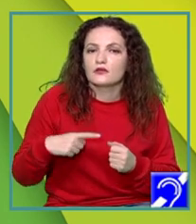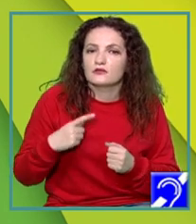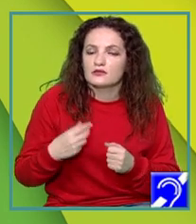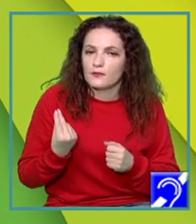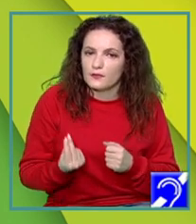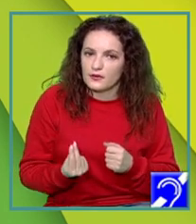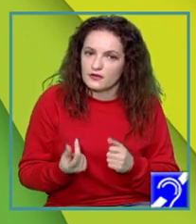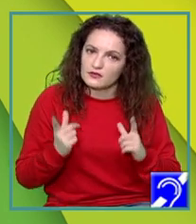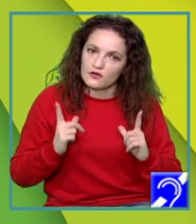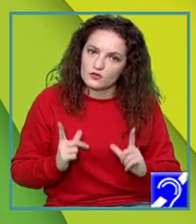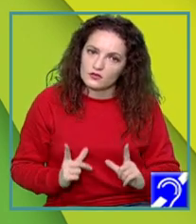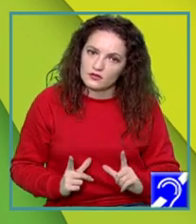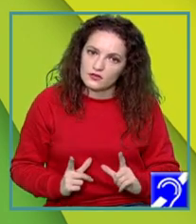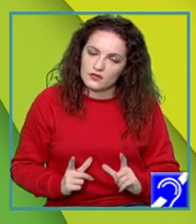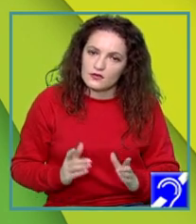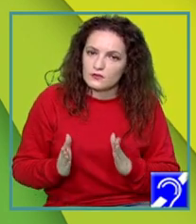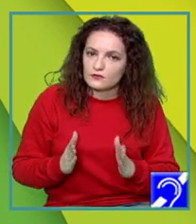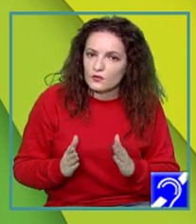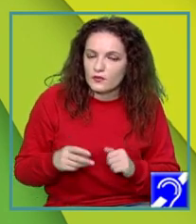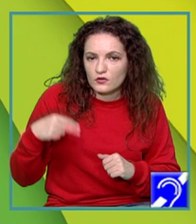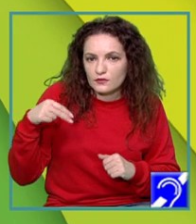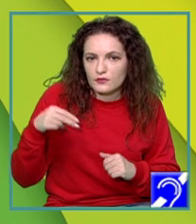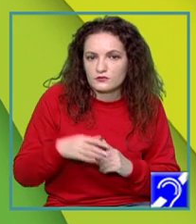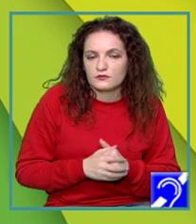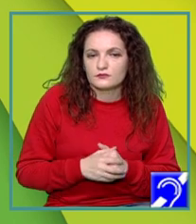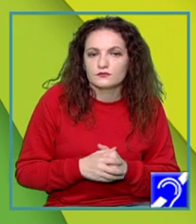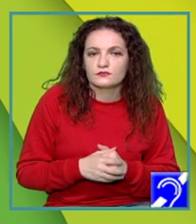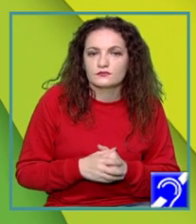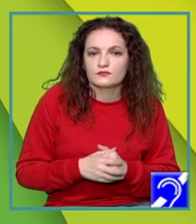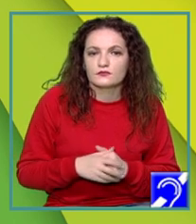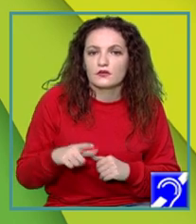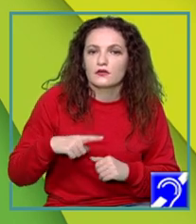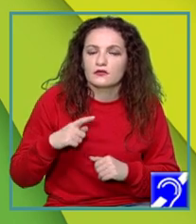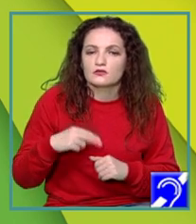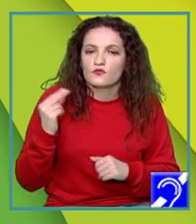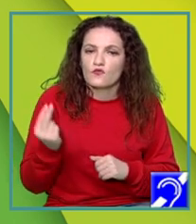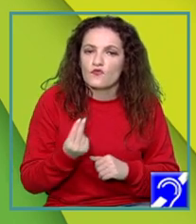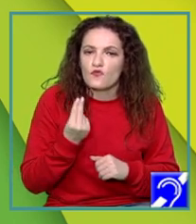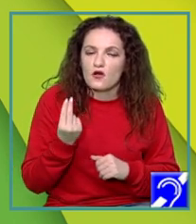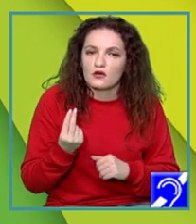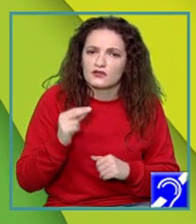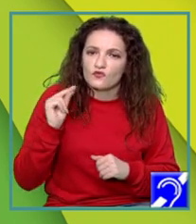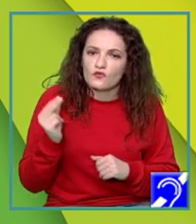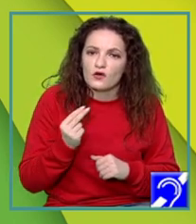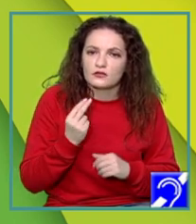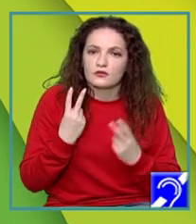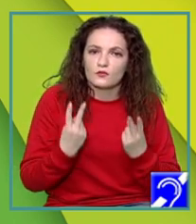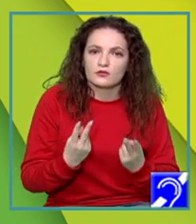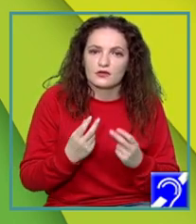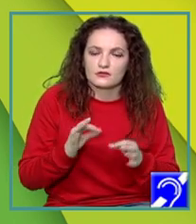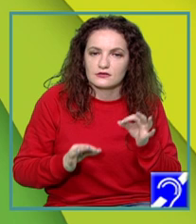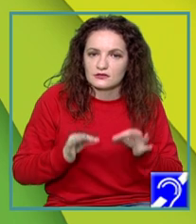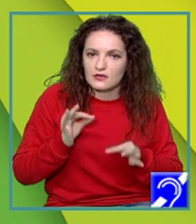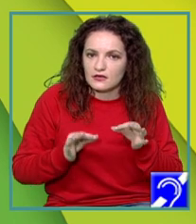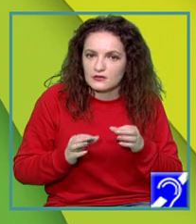necesită un consum mare de energie. De asemenea, este foarte, foarte important să ne analizăm